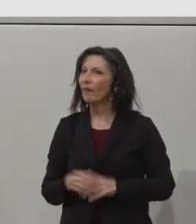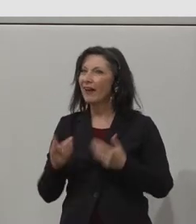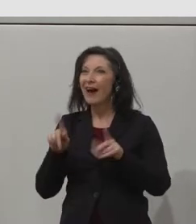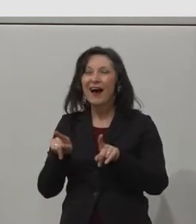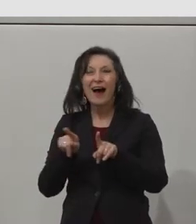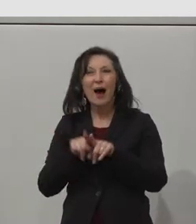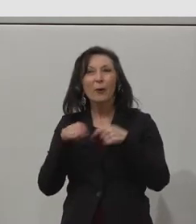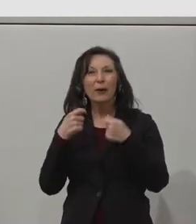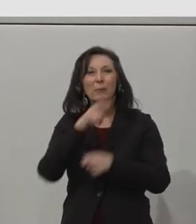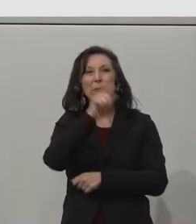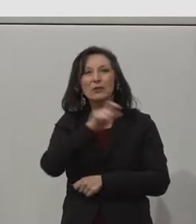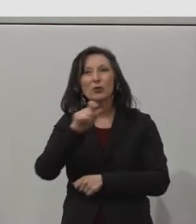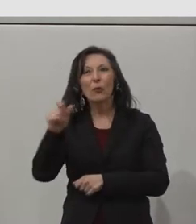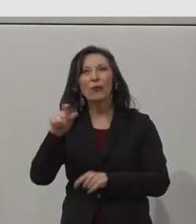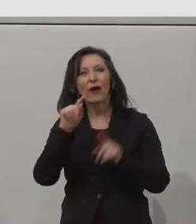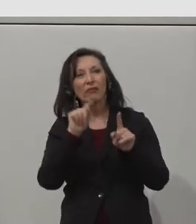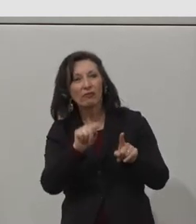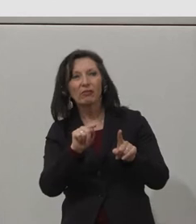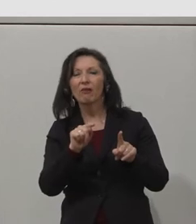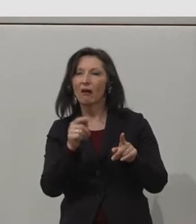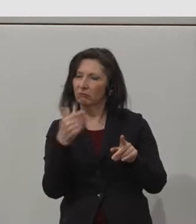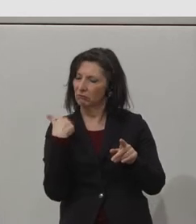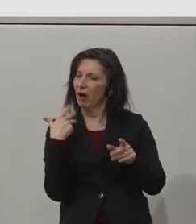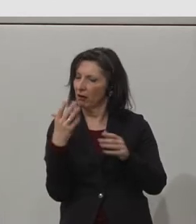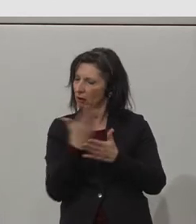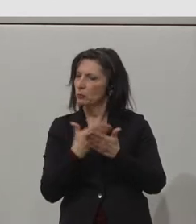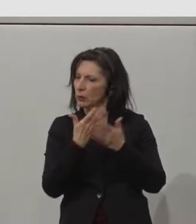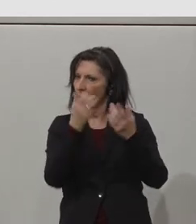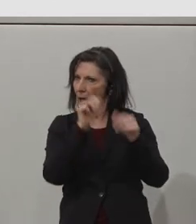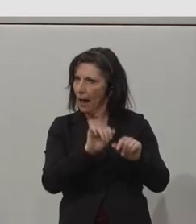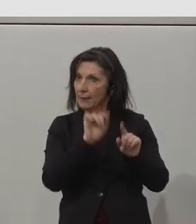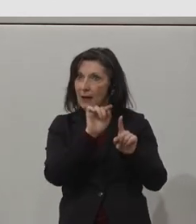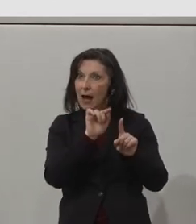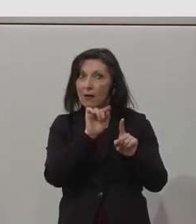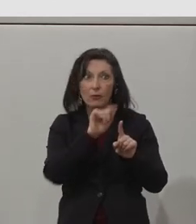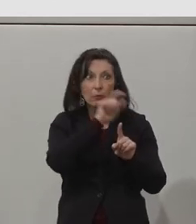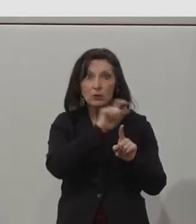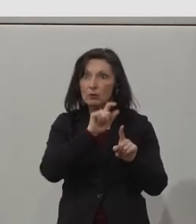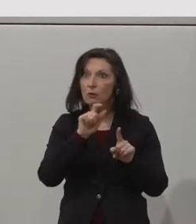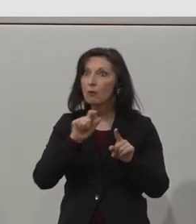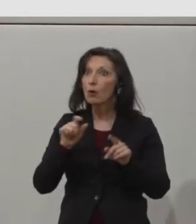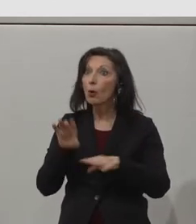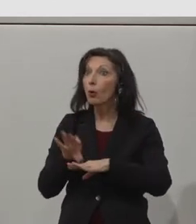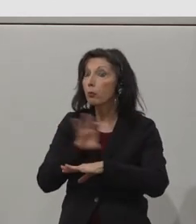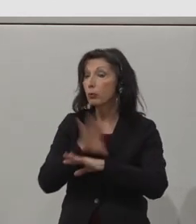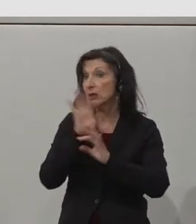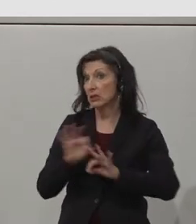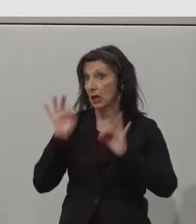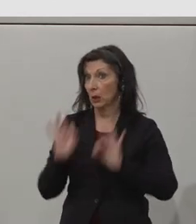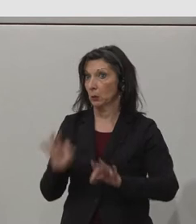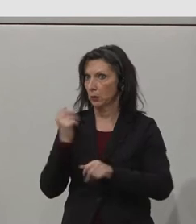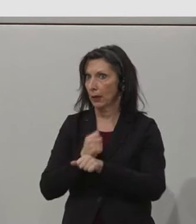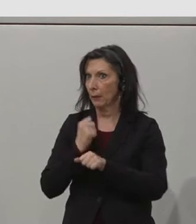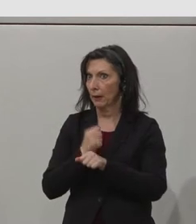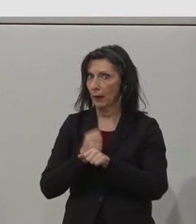and very good attention to detail. So that's where the kind of data analysis and reporting type roles come in. So we see